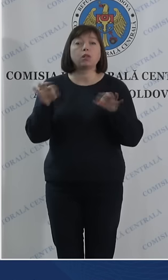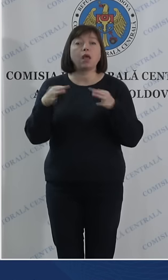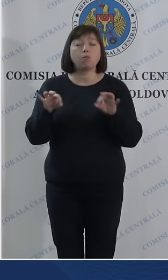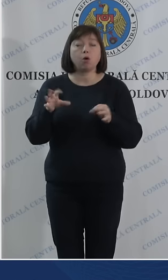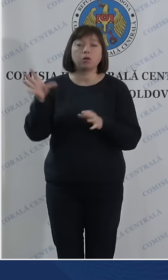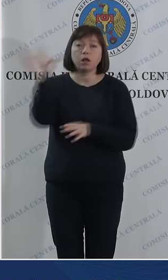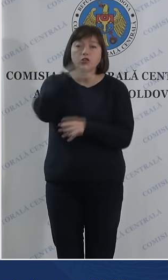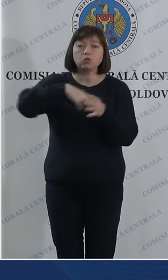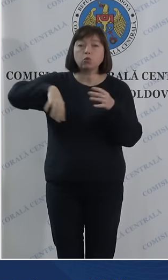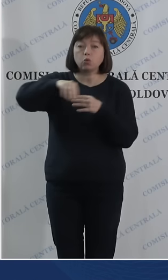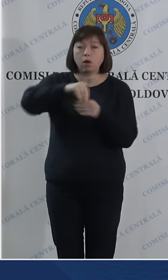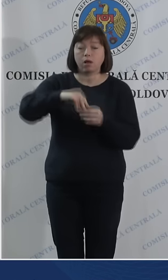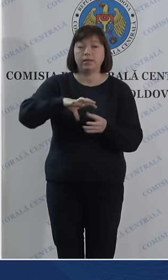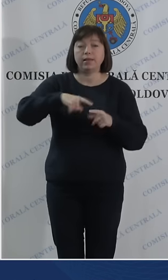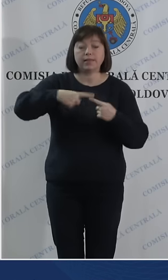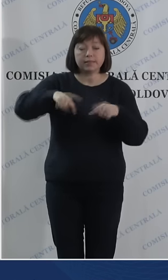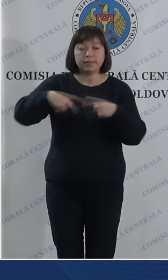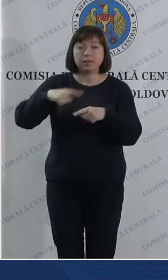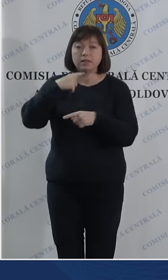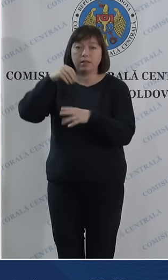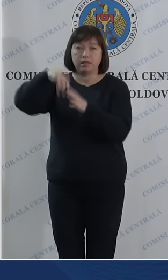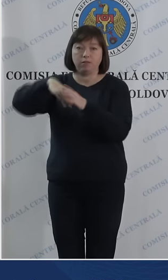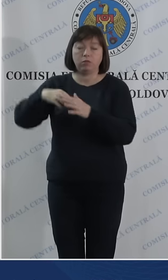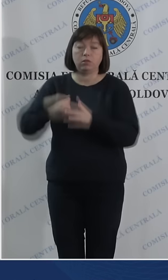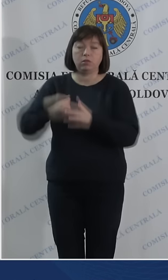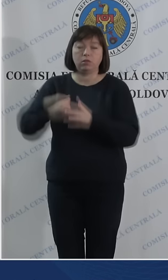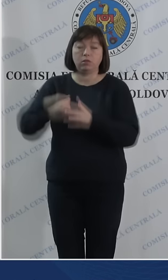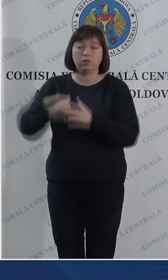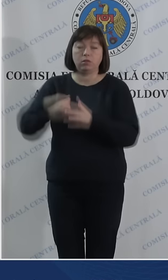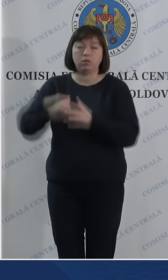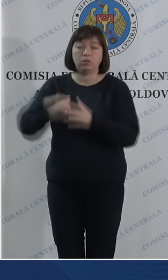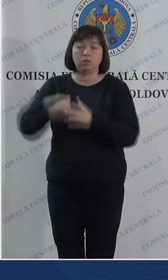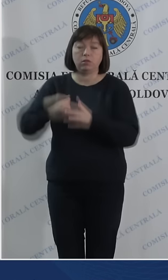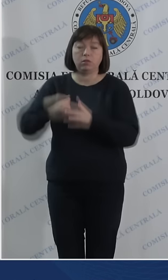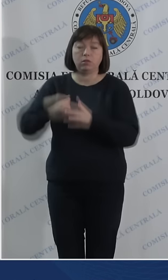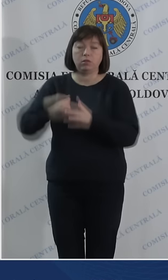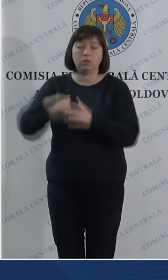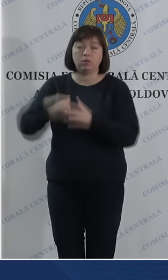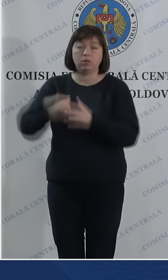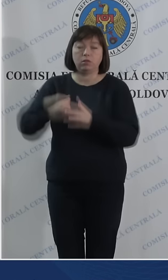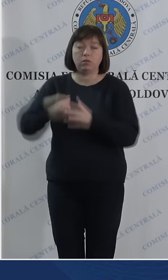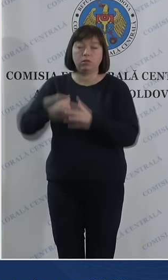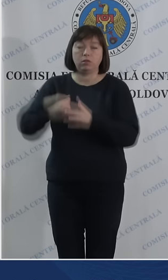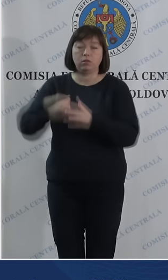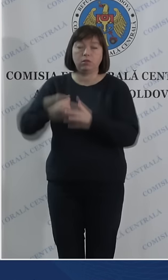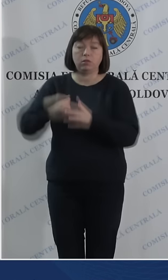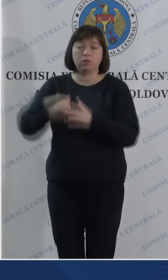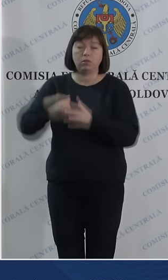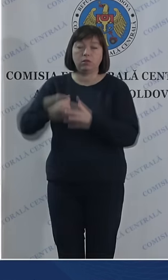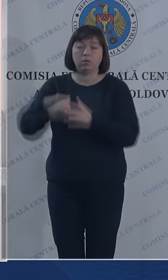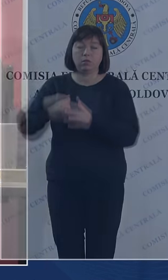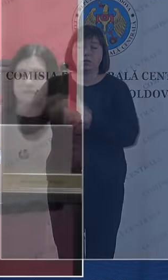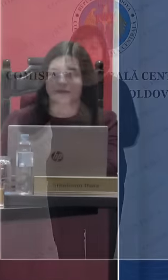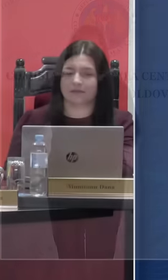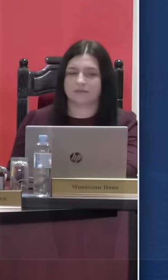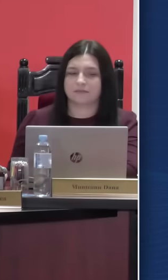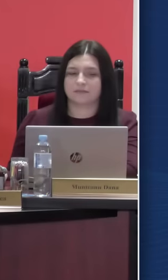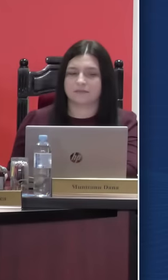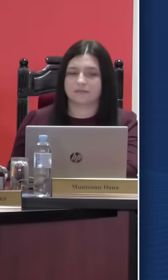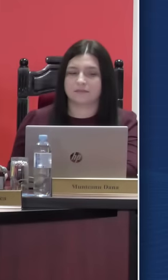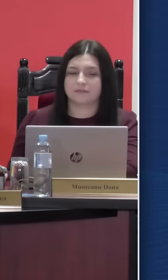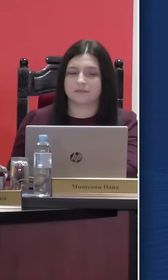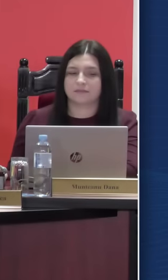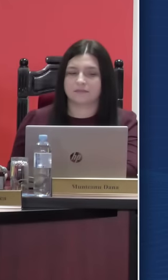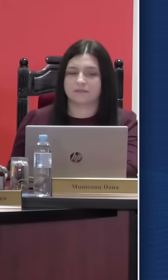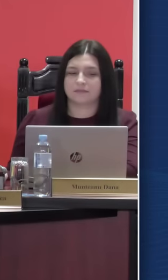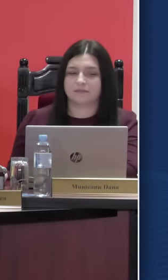în toate secțiile de votare. Ne exprimăm aprecierea pentru contribuția lor și pentru eforturile